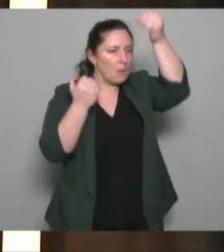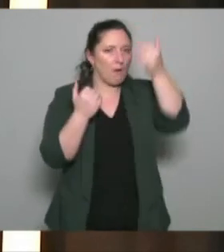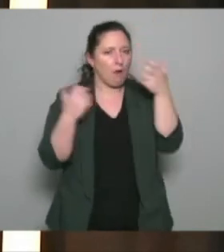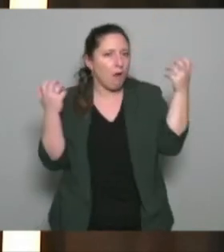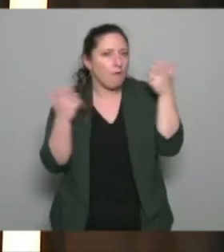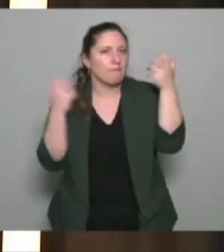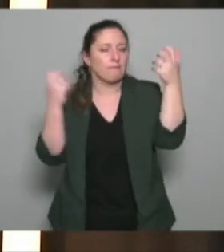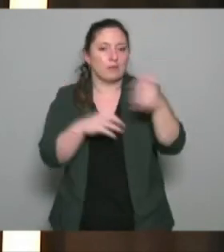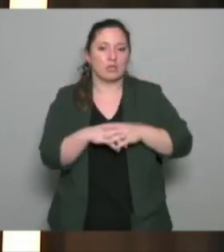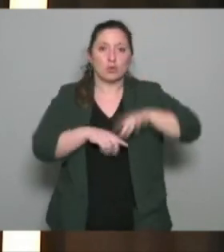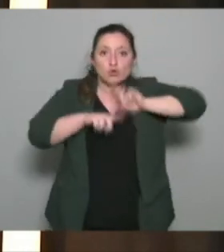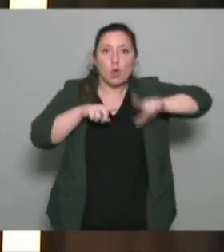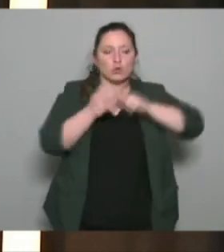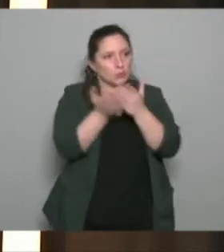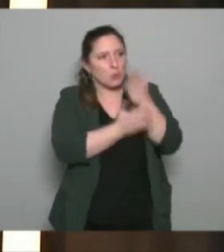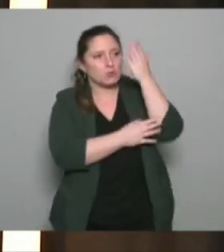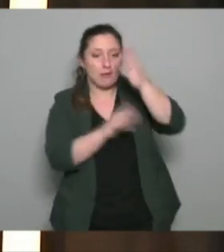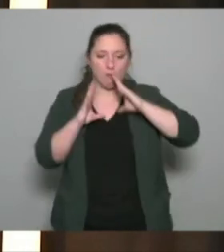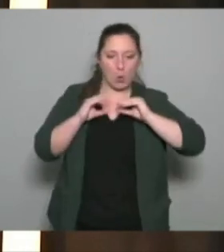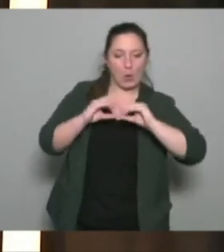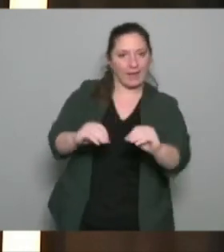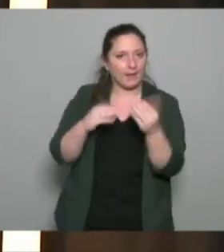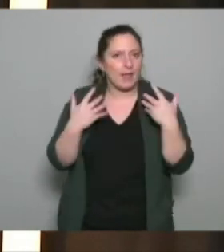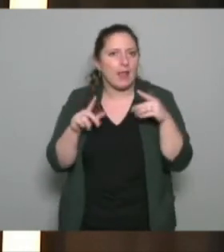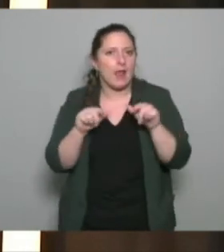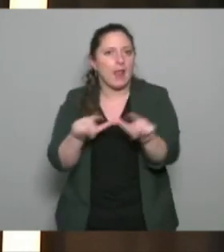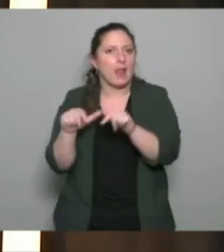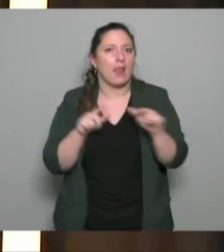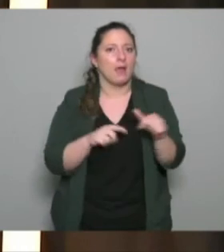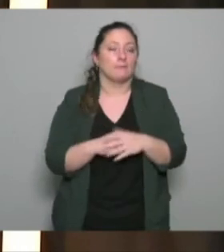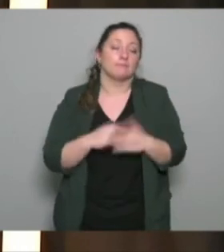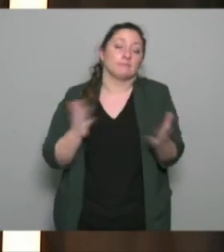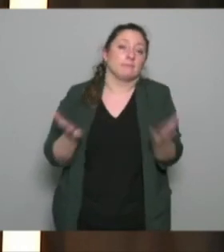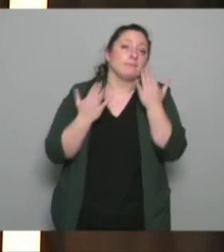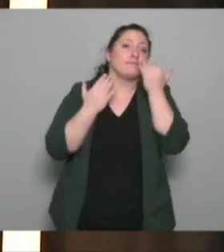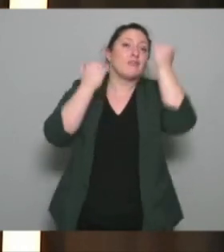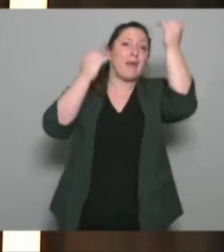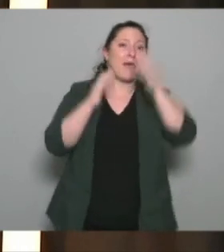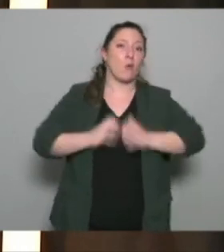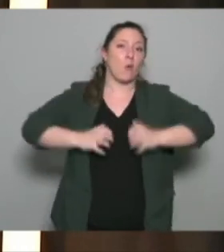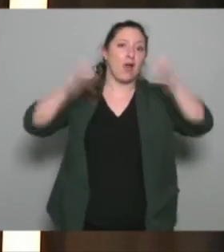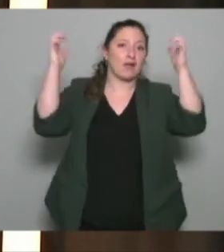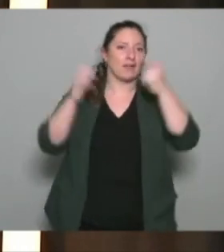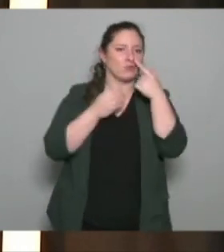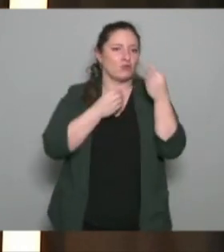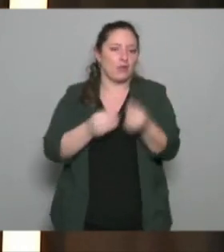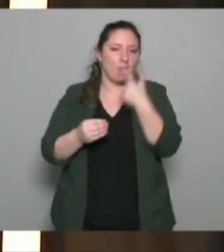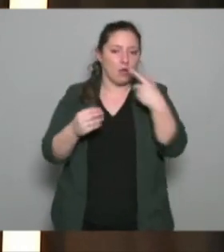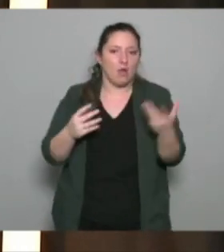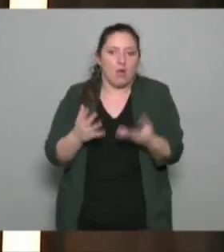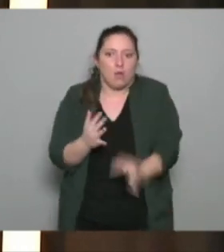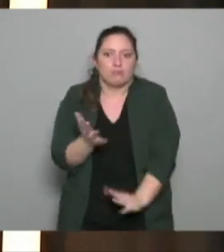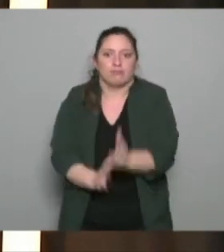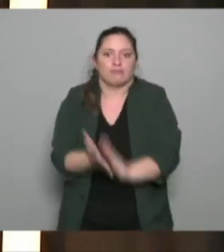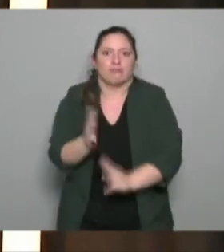réalisations d'accord mais ce colloque j'espère a un peu soufflé sur ce feu l'a fait